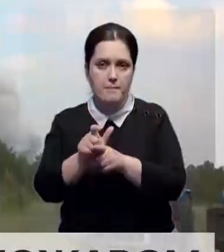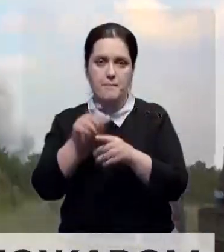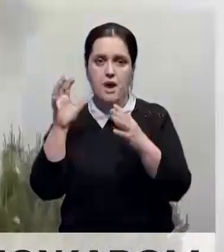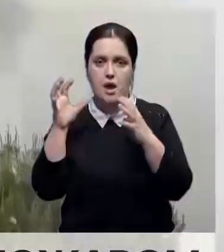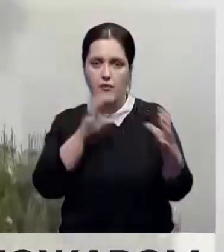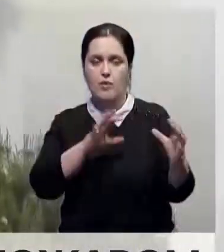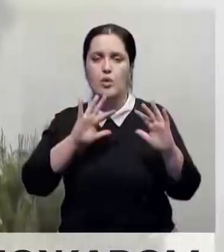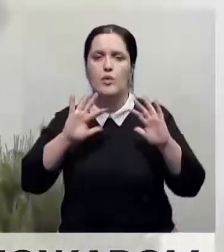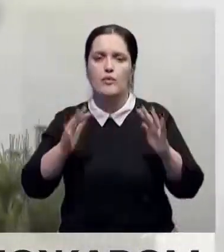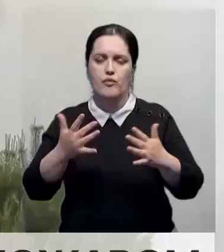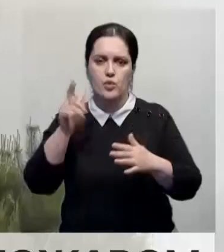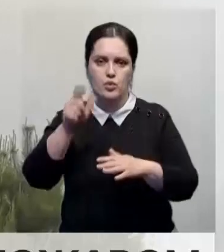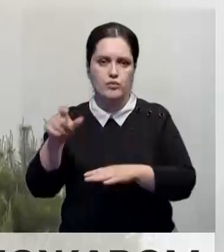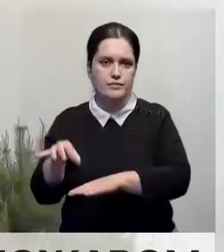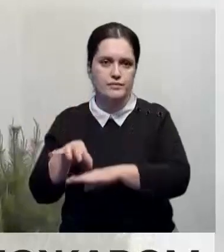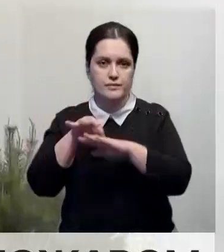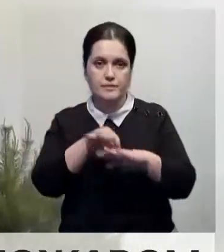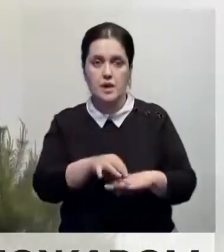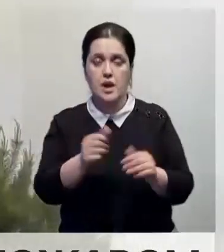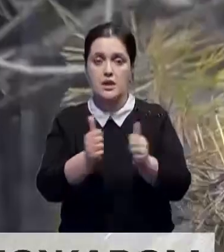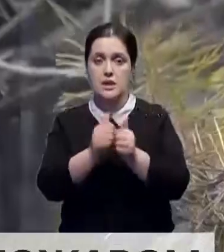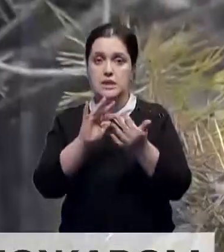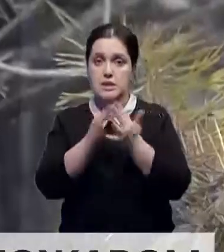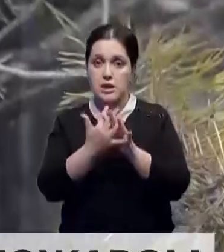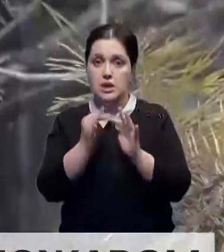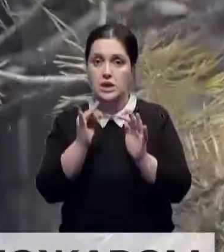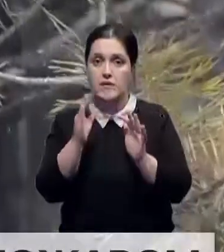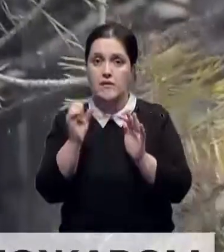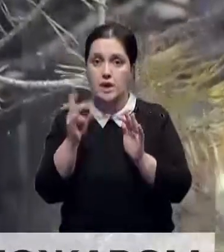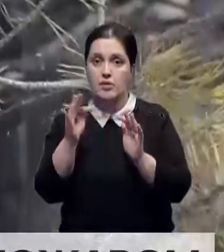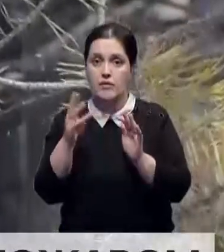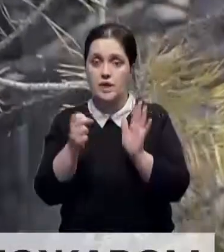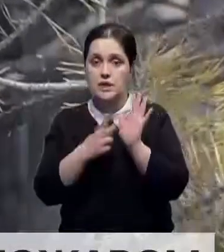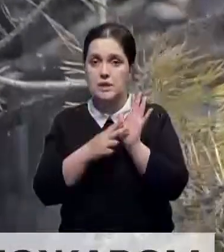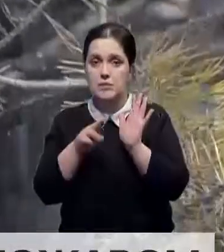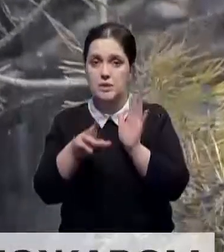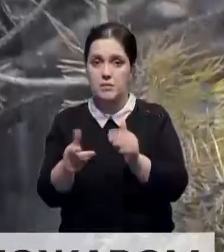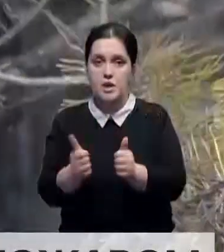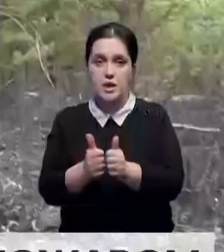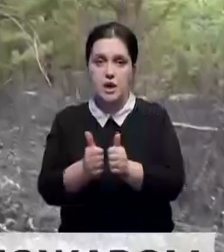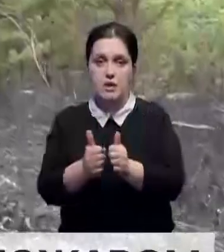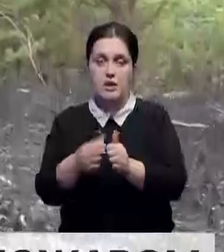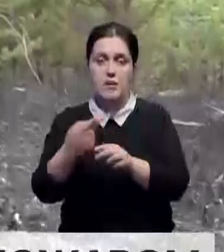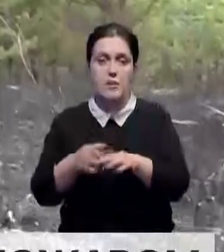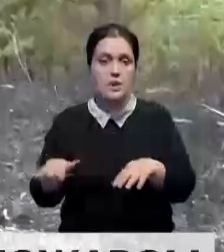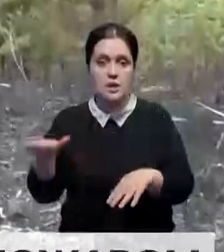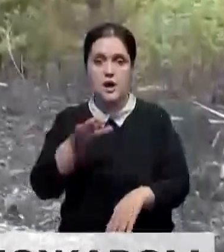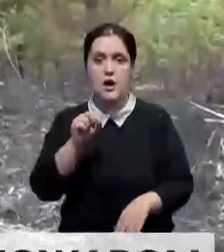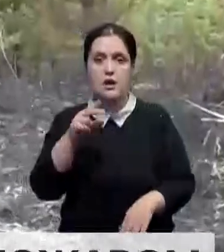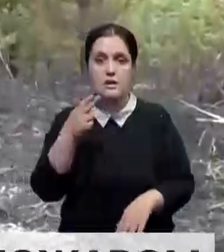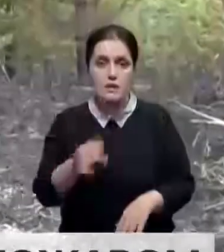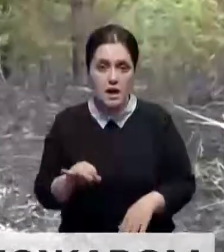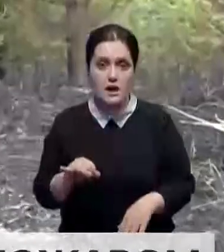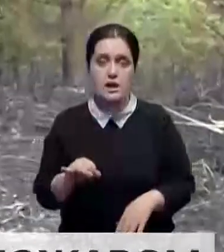жителей двух населенных пунктов. Ближайшее село Ивановка находится всего в 7 километрах от возгорания. Напомню, накануне на